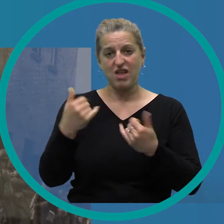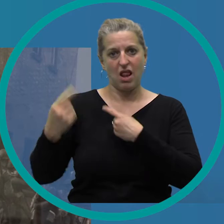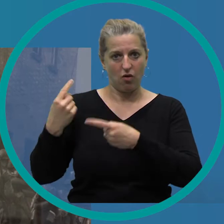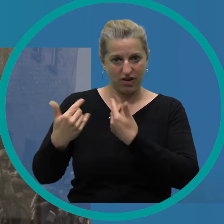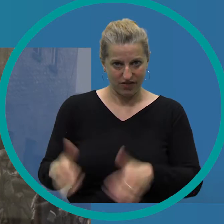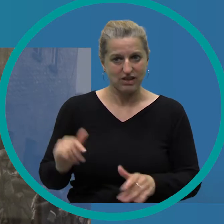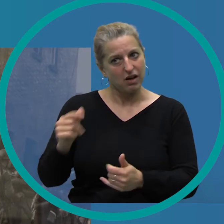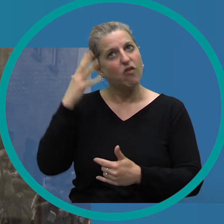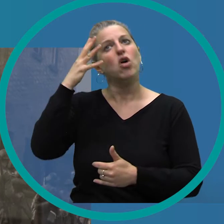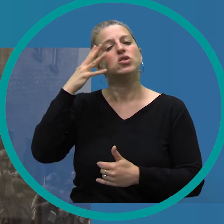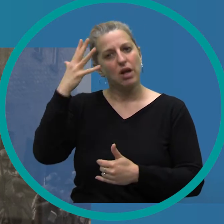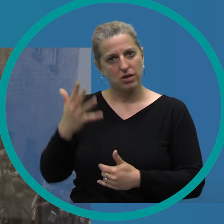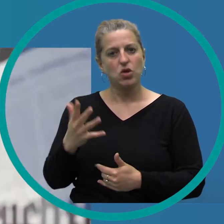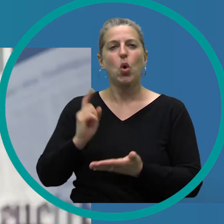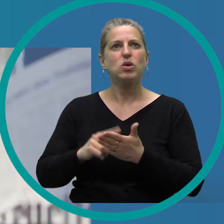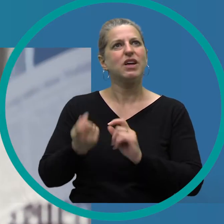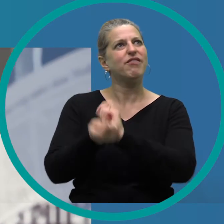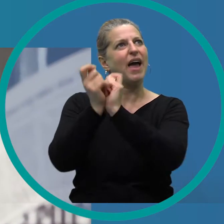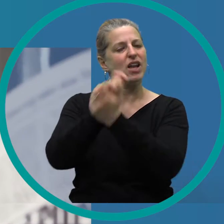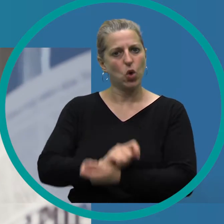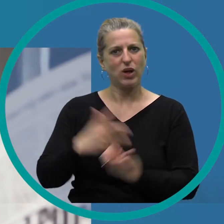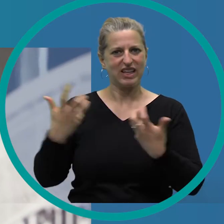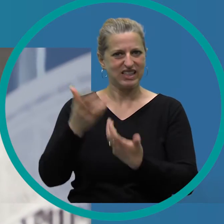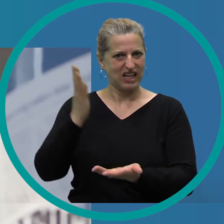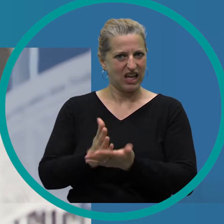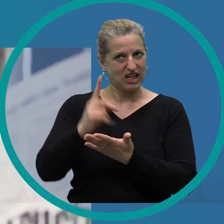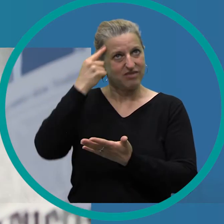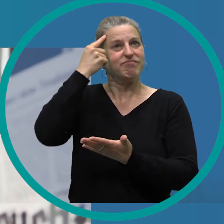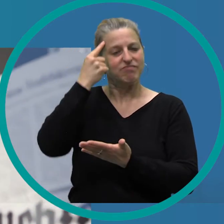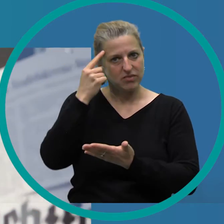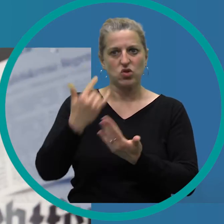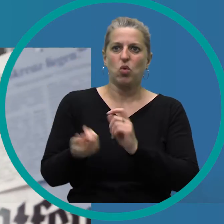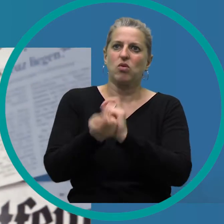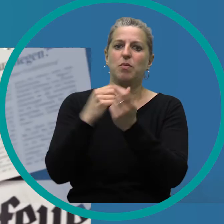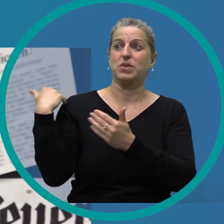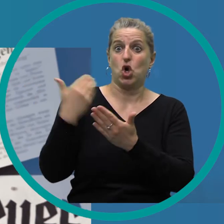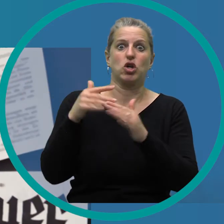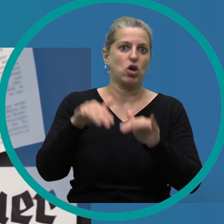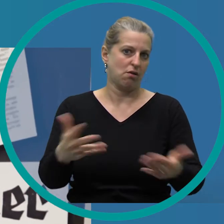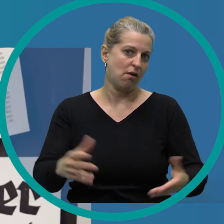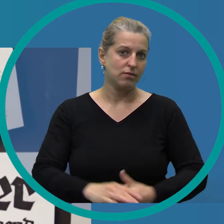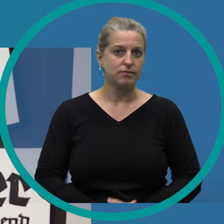Oldenburg haben möchte und an den Wandel der Erinnerung an das Kriegsende, der bis heute andauert.